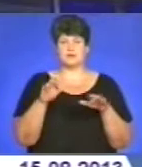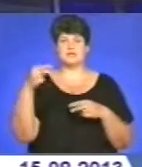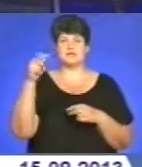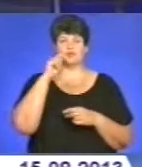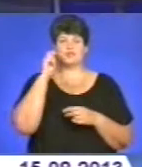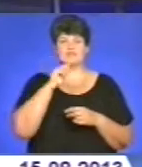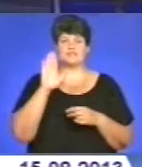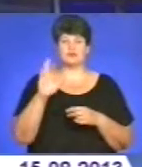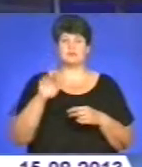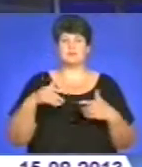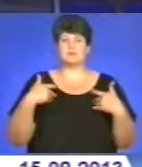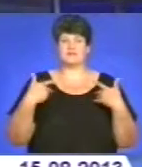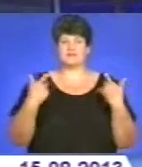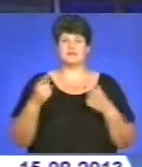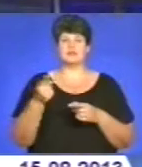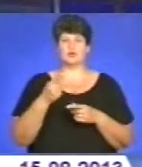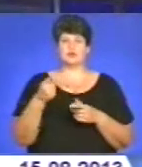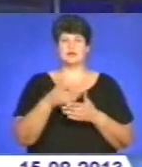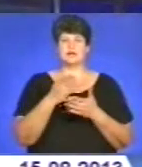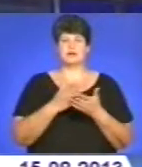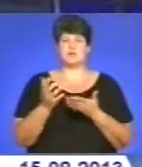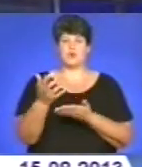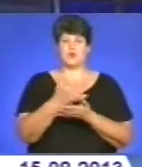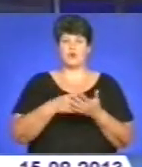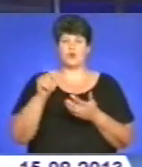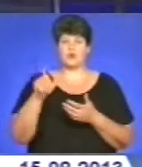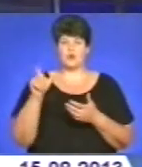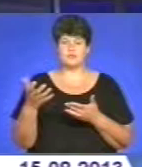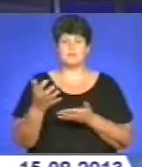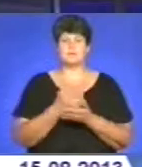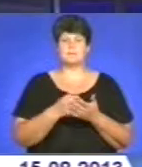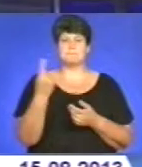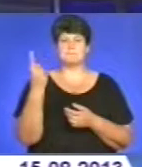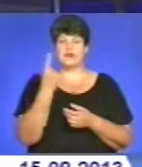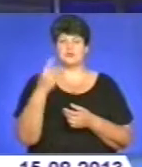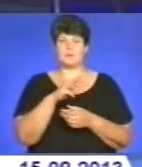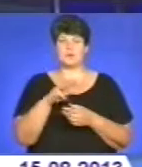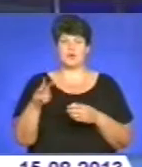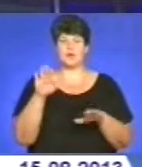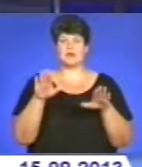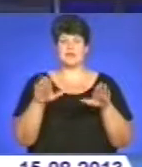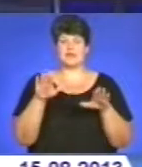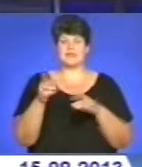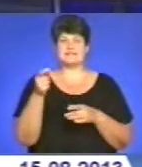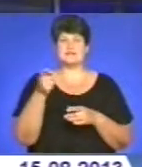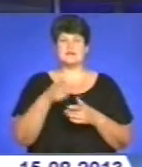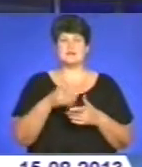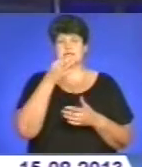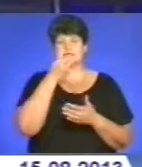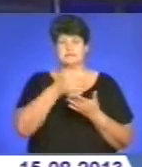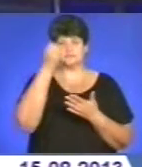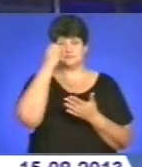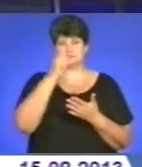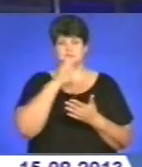Янукович привітав тернопільських хліберовів з намолотом першого мільйона тонн зернових і висловив глибоку подяку за